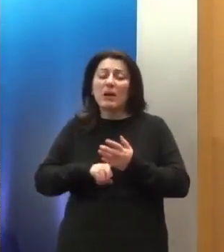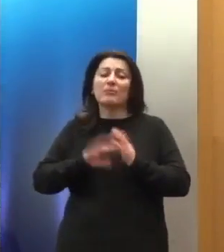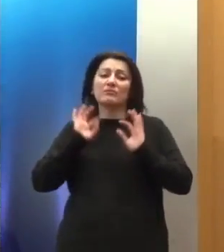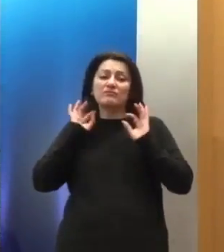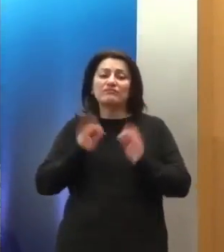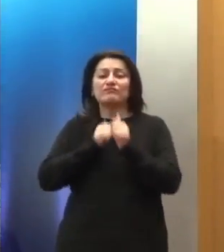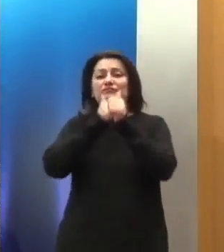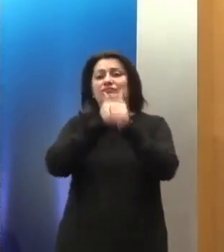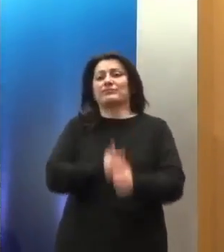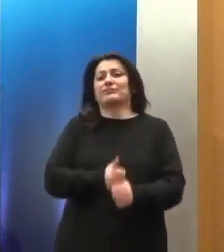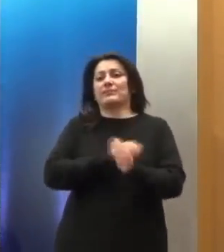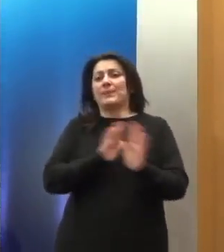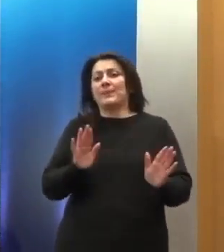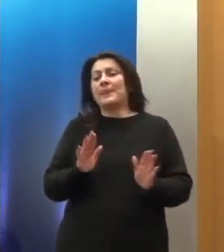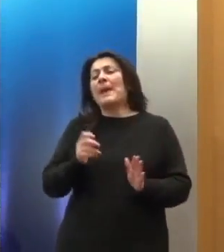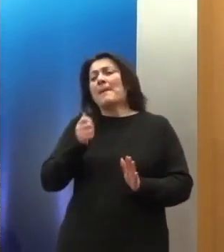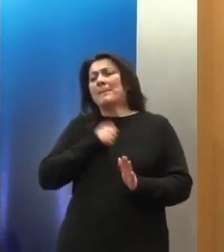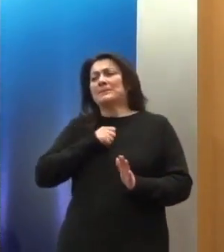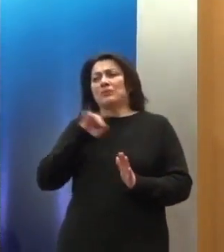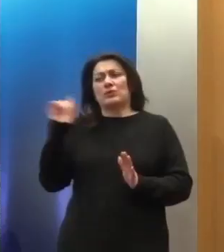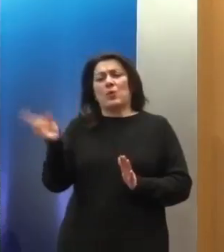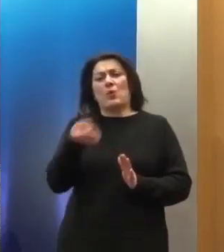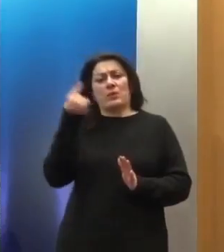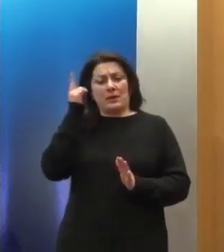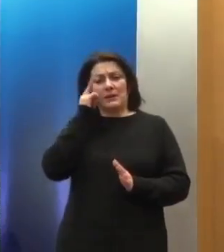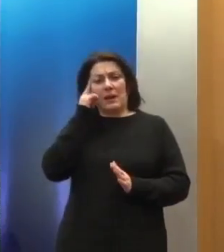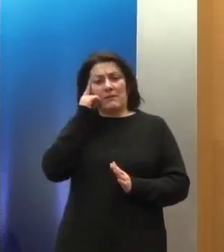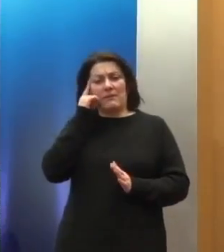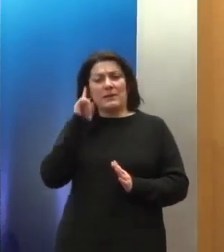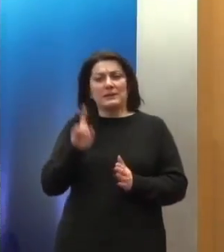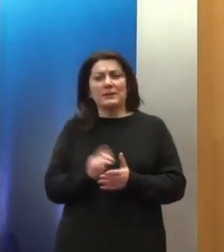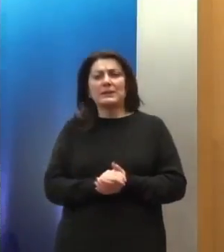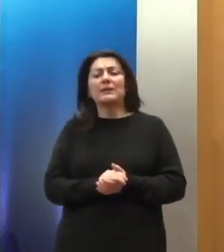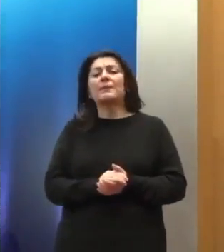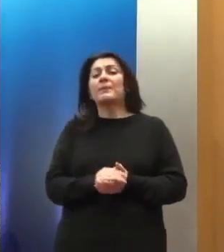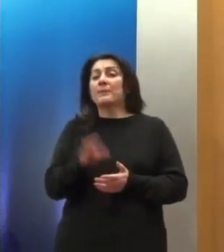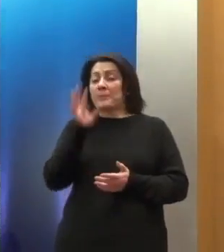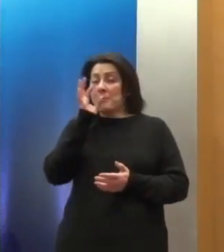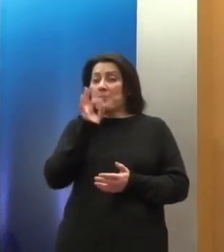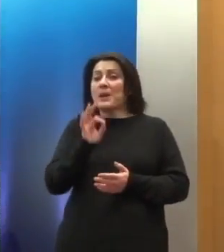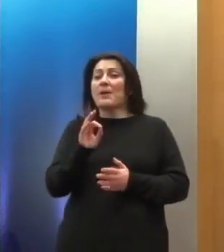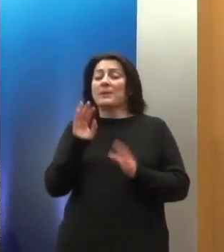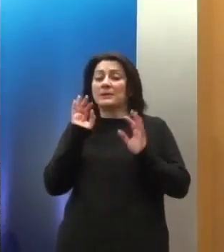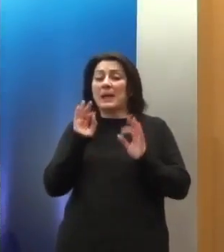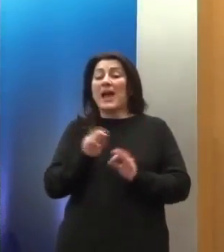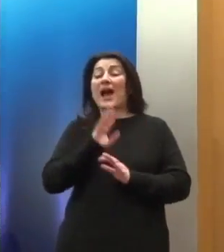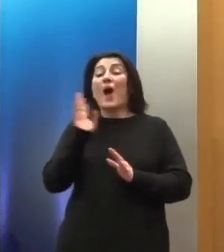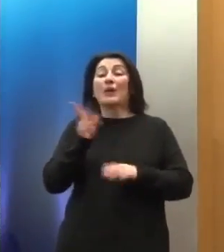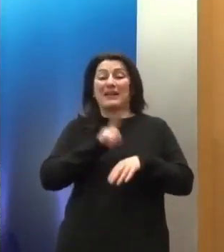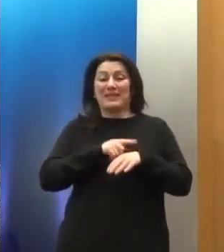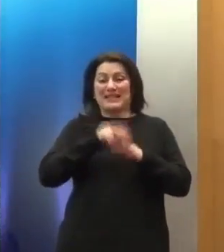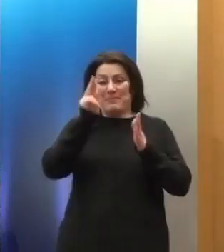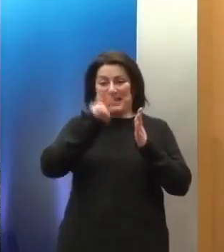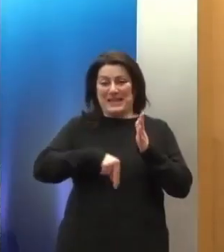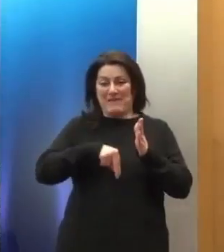υπάρχει καμία αμφιβολία ότι είναι κομμάτι της συμβατικής υποχρέωσης που